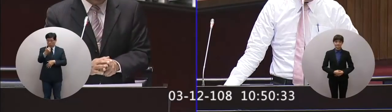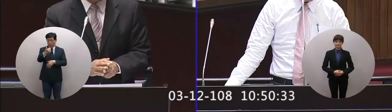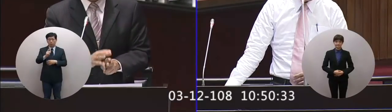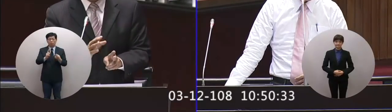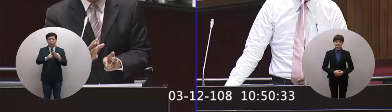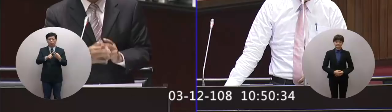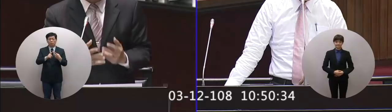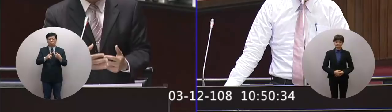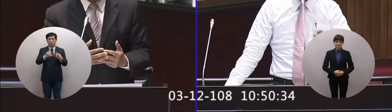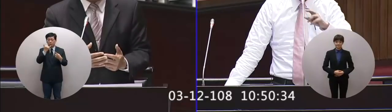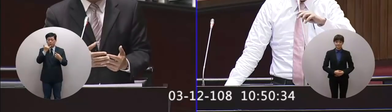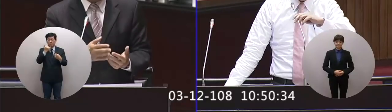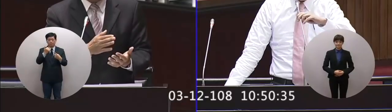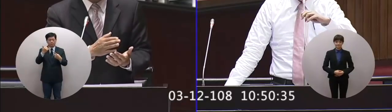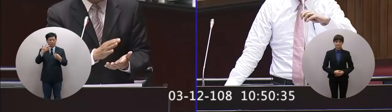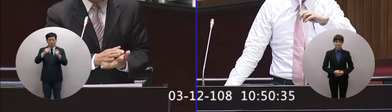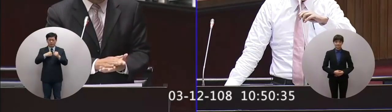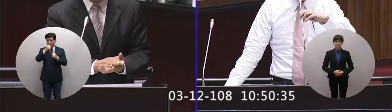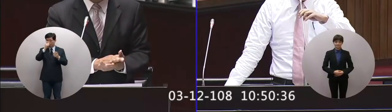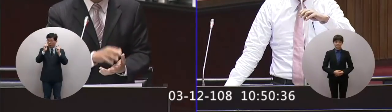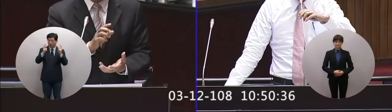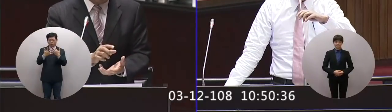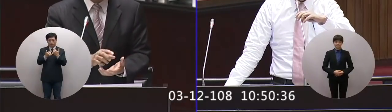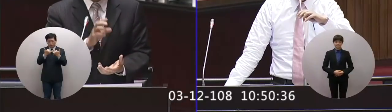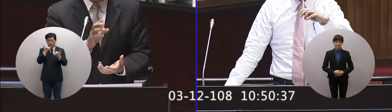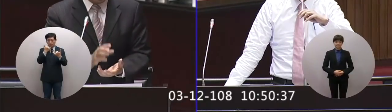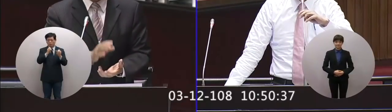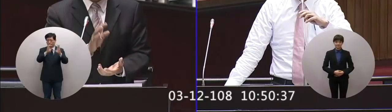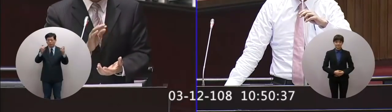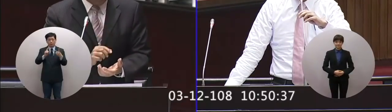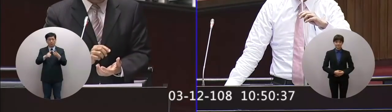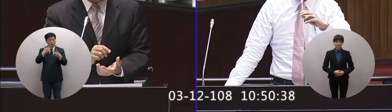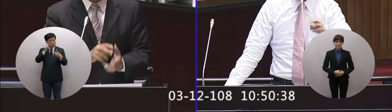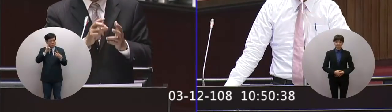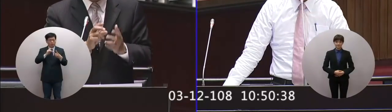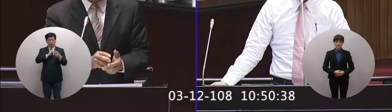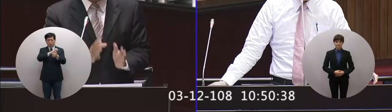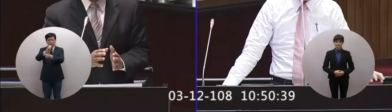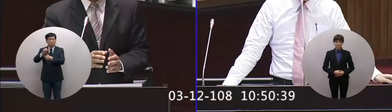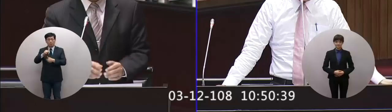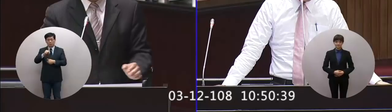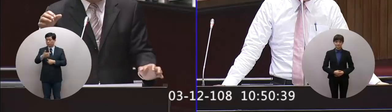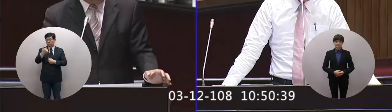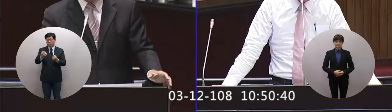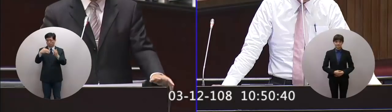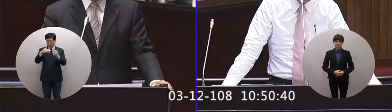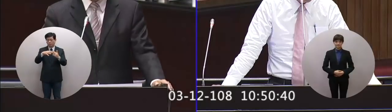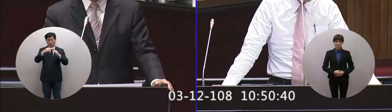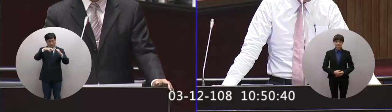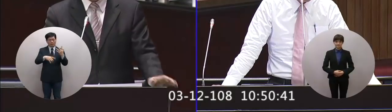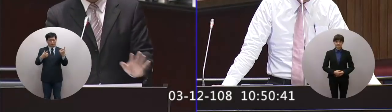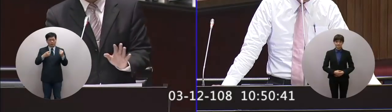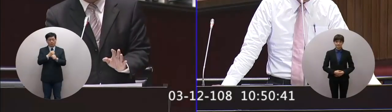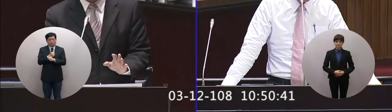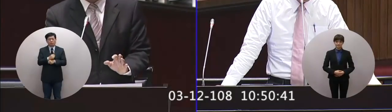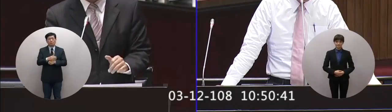向一個是用一些比較有趣但是讓學生接觸另外一個藉由家長傳達到這個不只在學校在家庭裡面